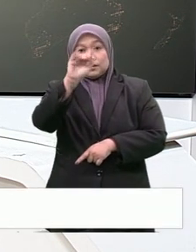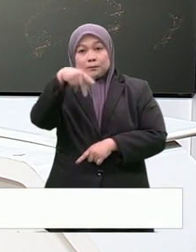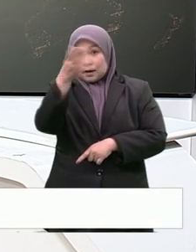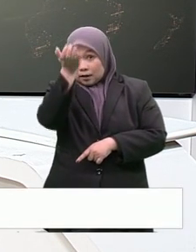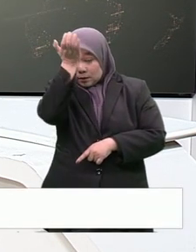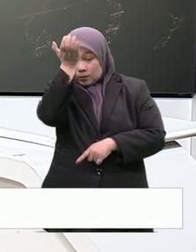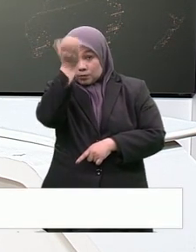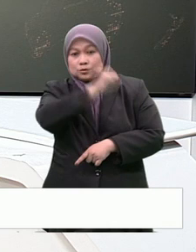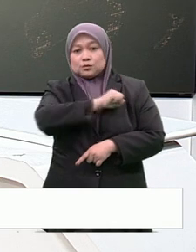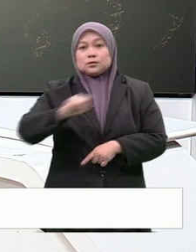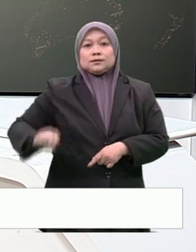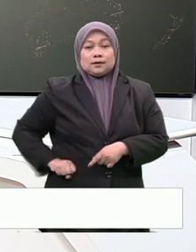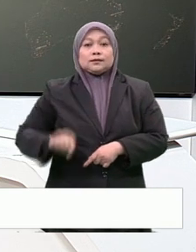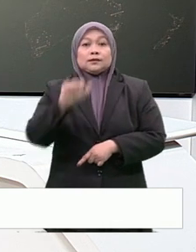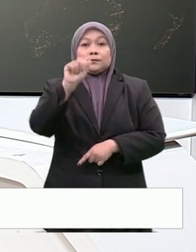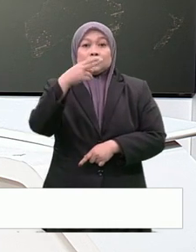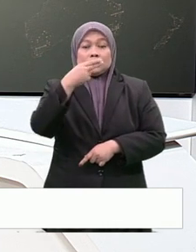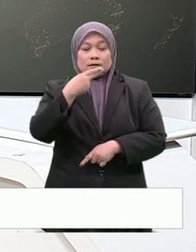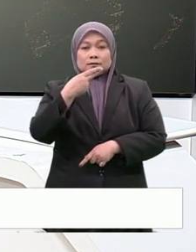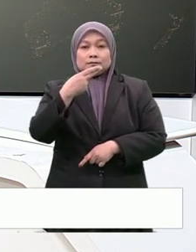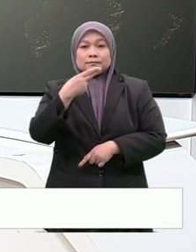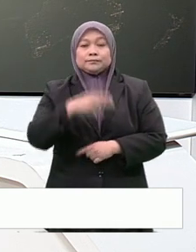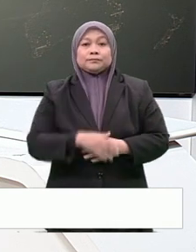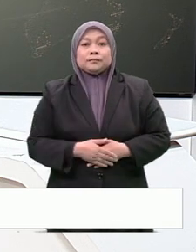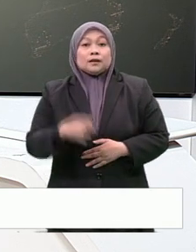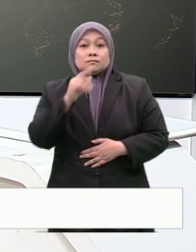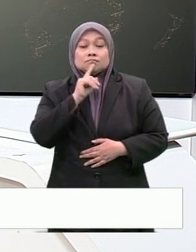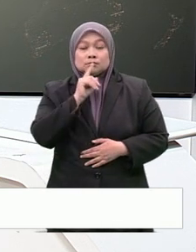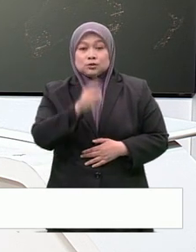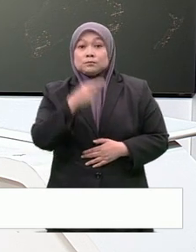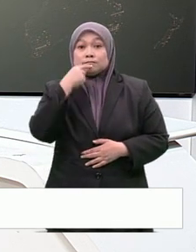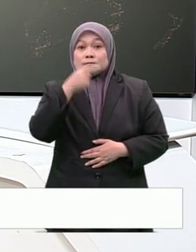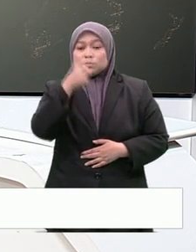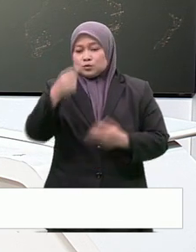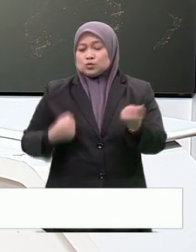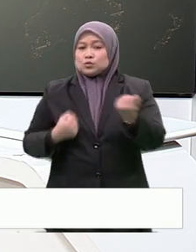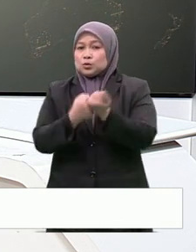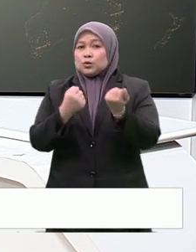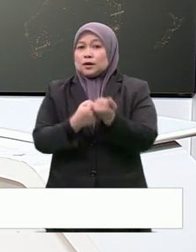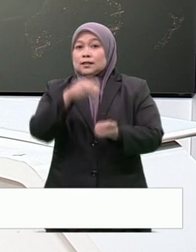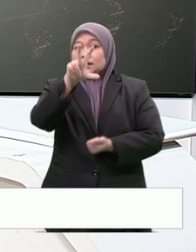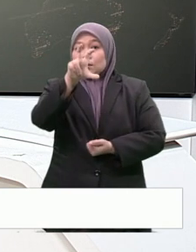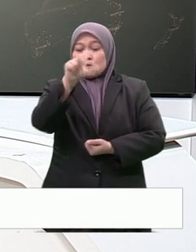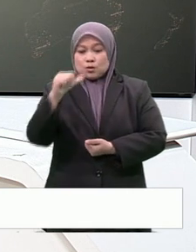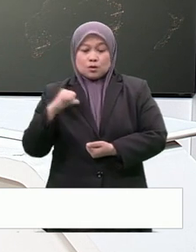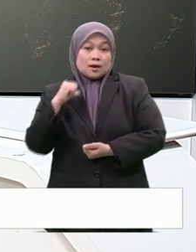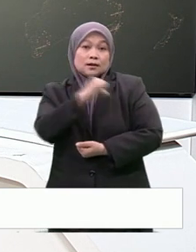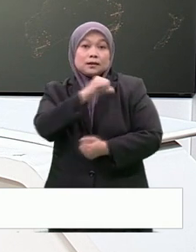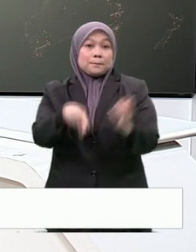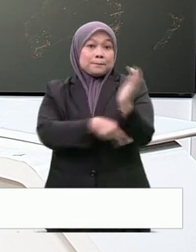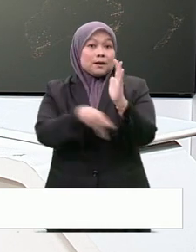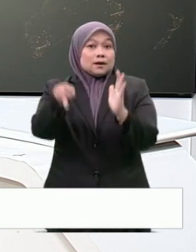Agong, Sultan Abdullah Riayatuddin Al-Mustafa Bilashah, yang menyatakan sokongan 30 Ahli Parlimen